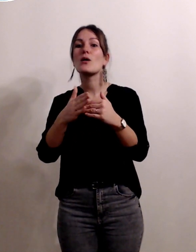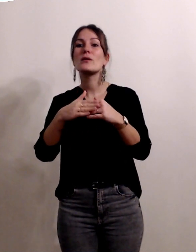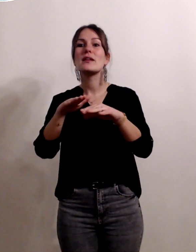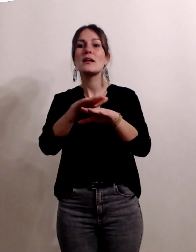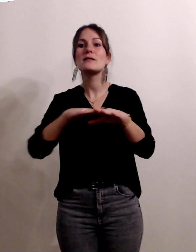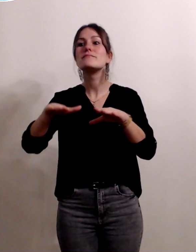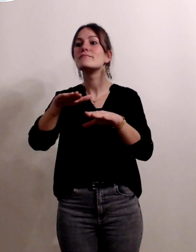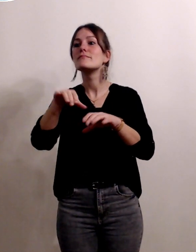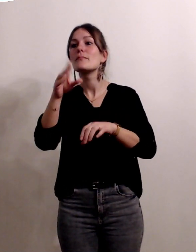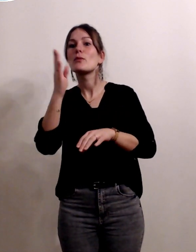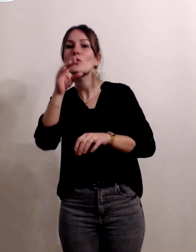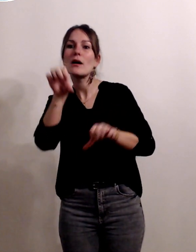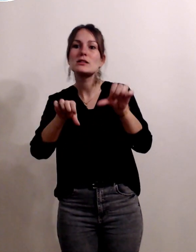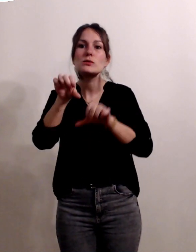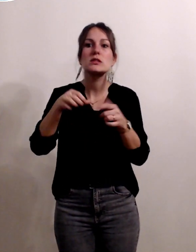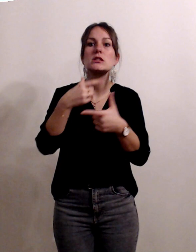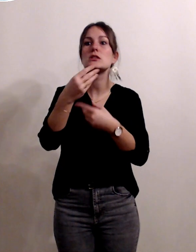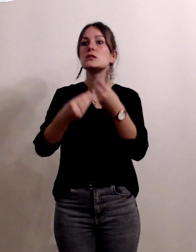mieux c'est